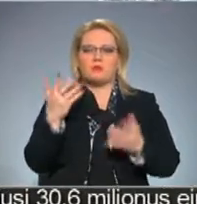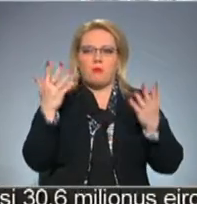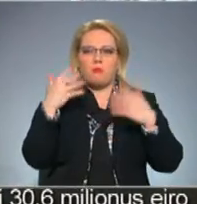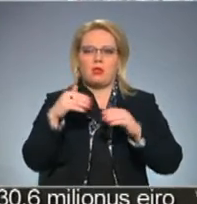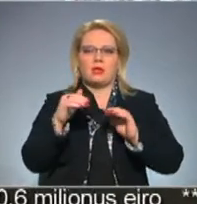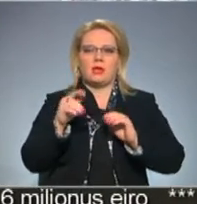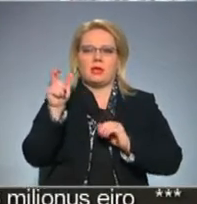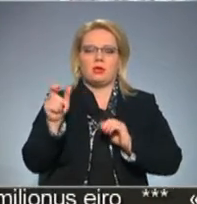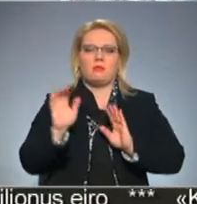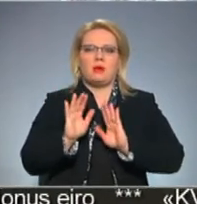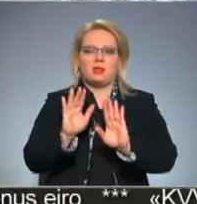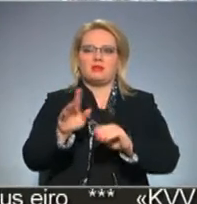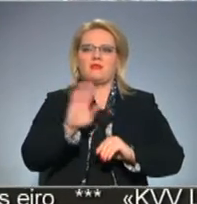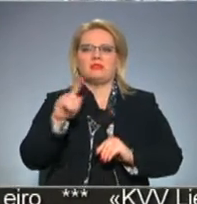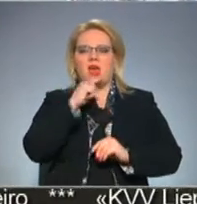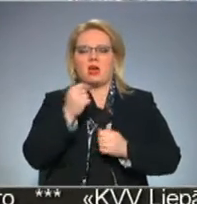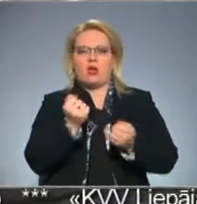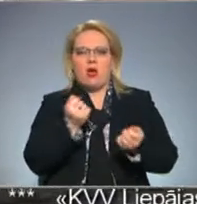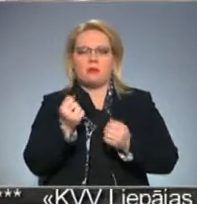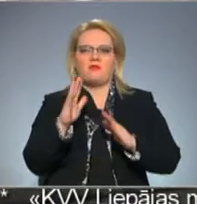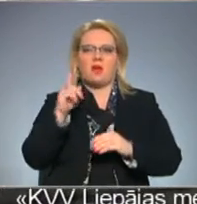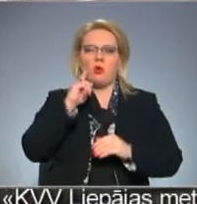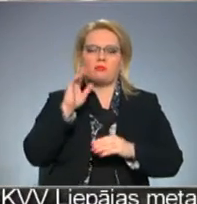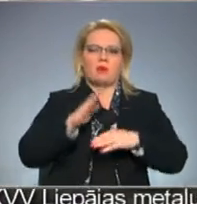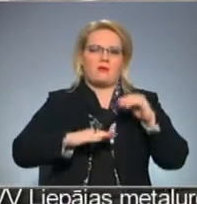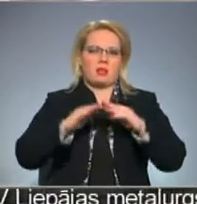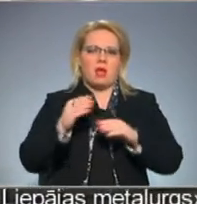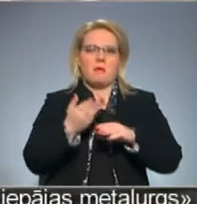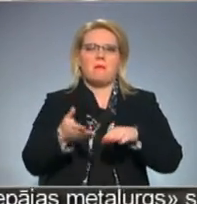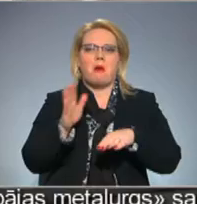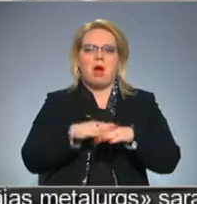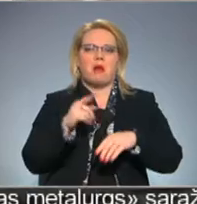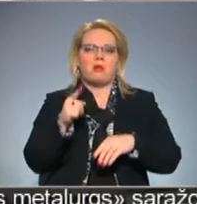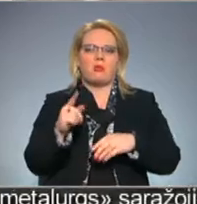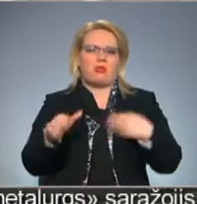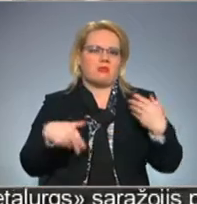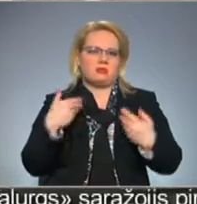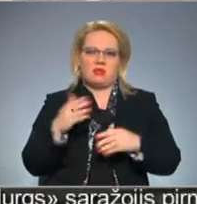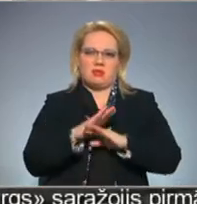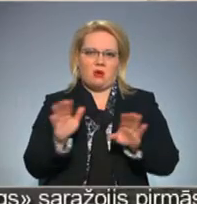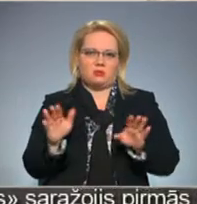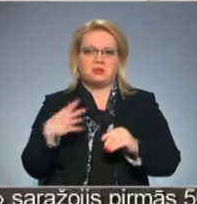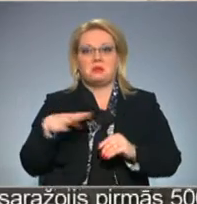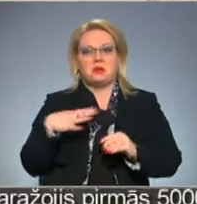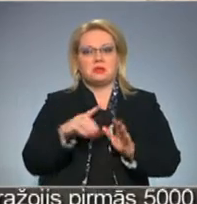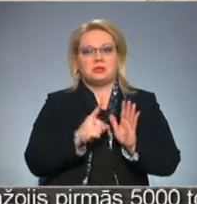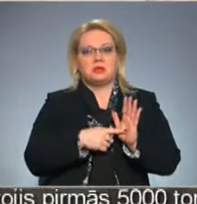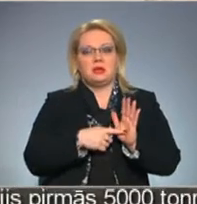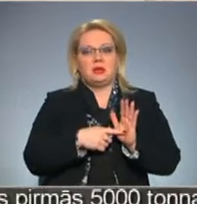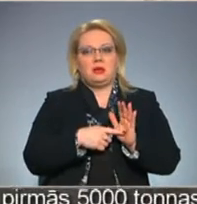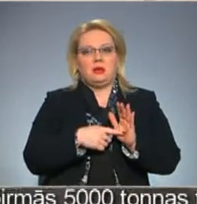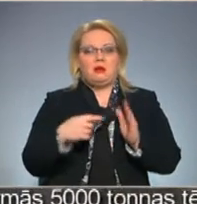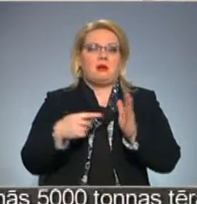bīdīšanu, nevis ekonomiešanu vai domāšanu par kvalitāti. Tomēr pārāk par to nestraucis. Kāpēc? No